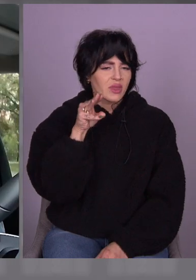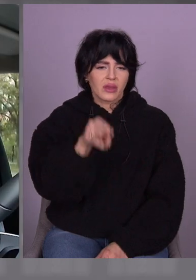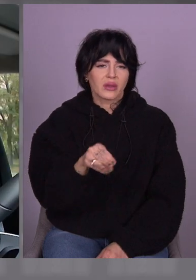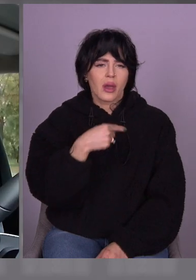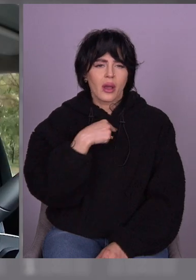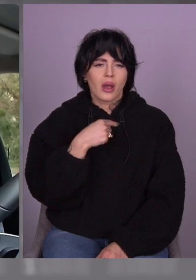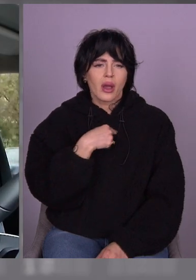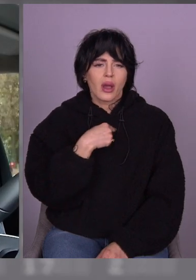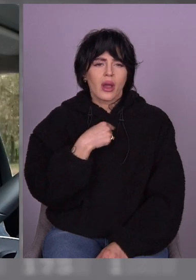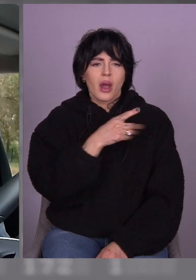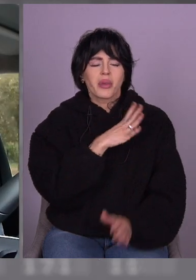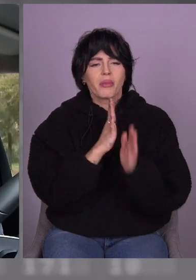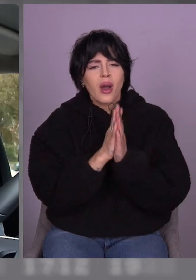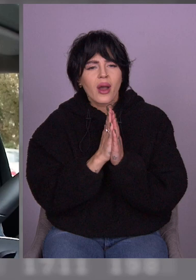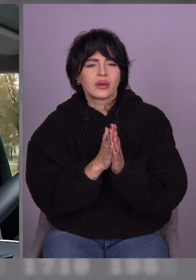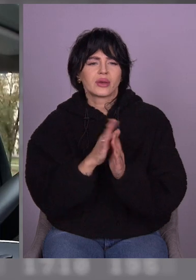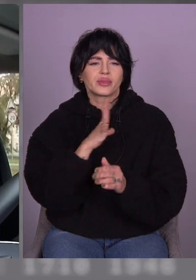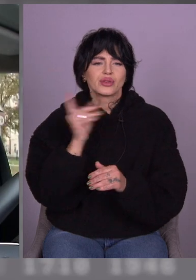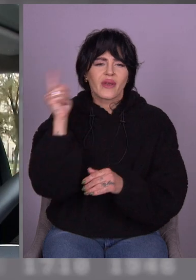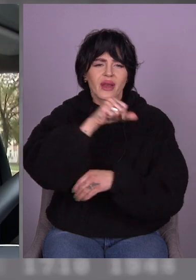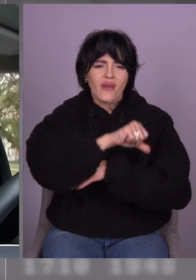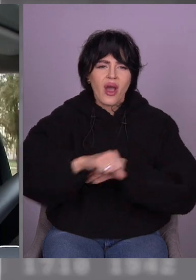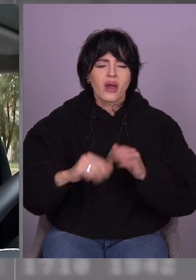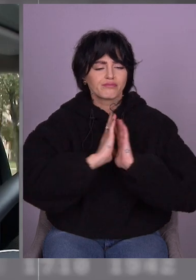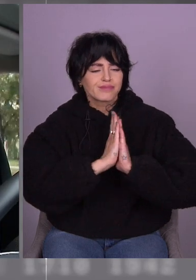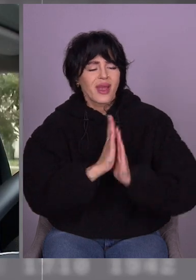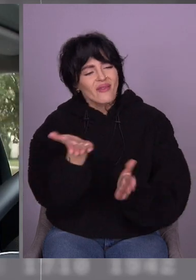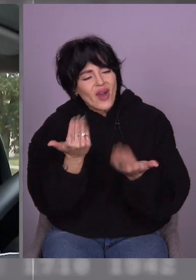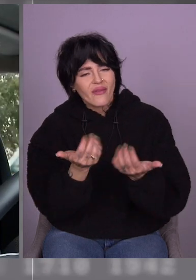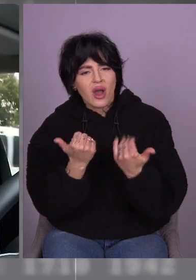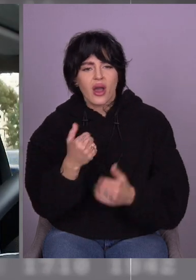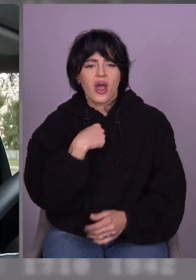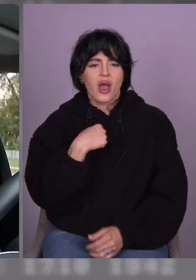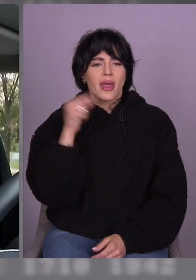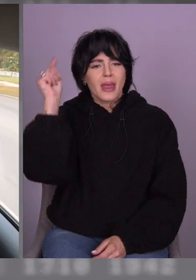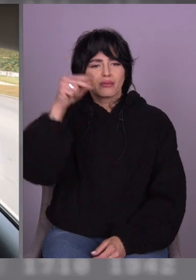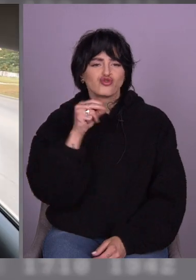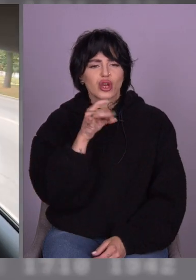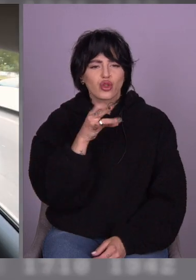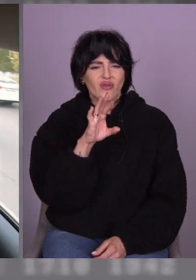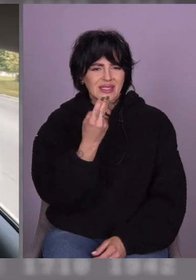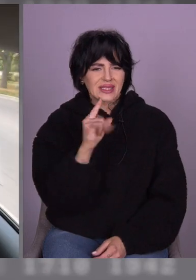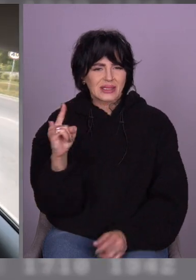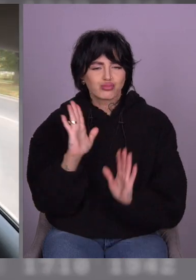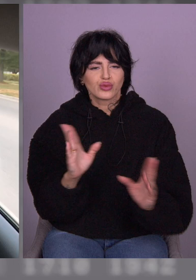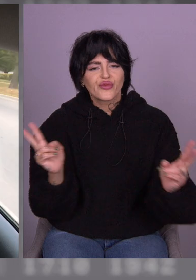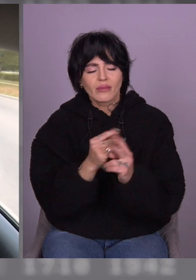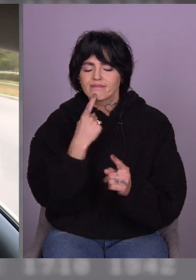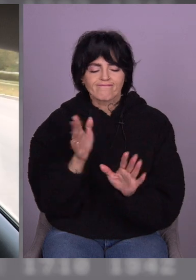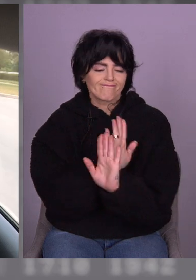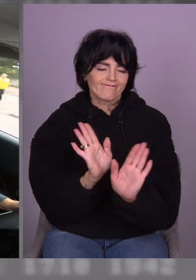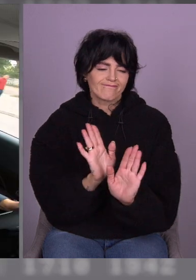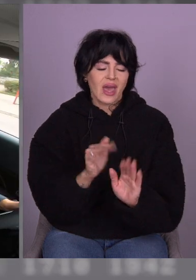плакала. Вона просила, ми чекаємо на кордоні, давай, їдь, там в Чернівцях тебе зустрінуть. Ну, так. говорю, Альонка,